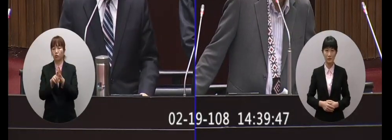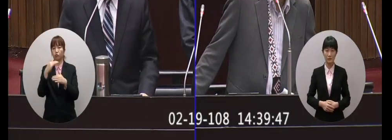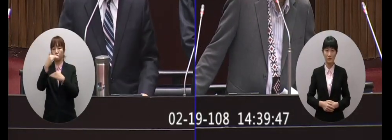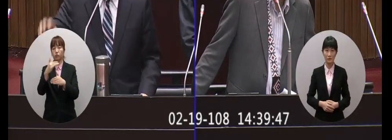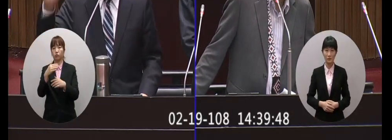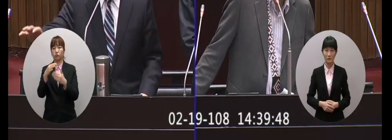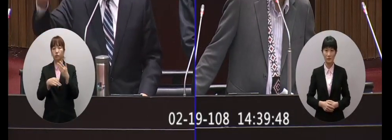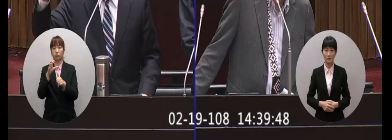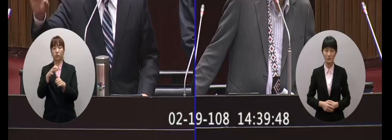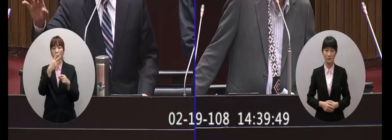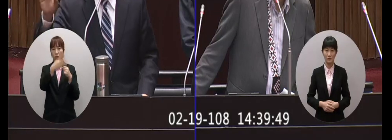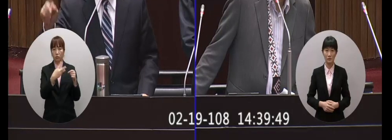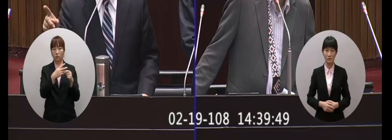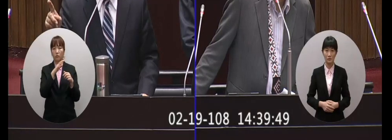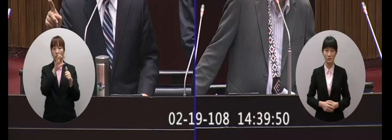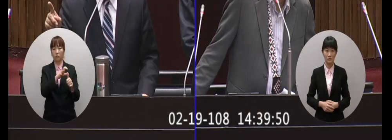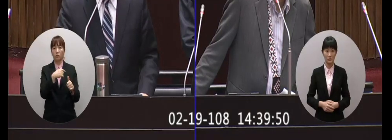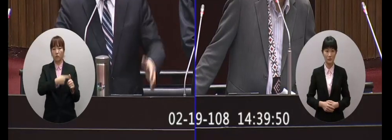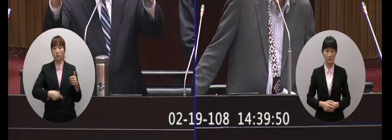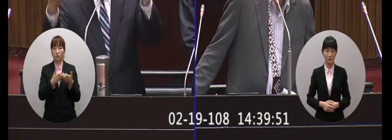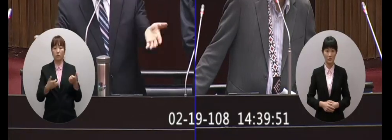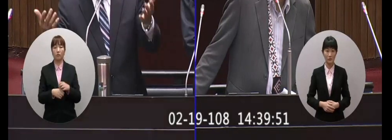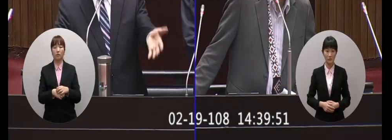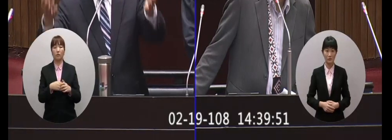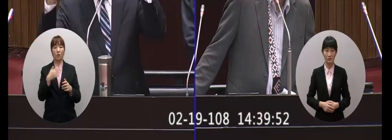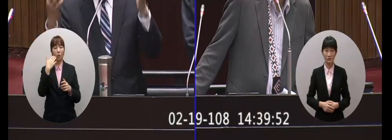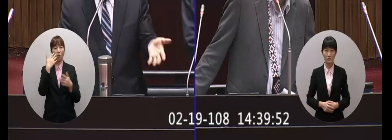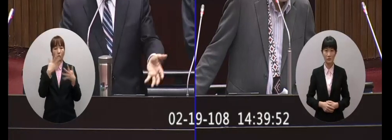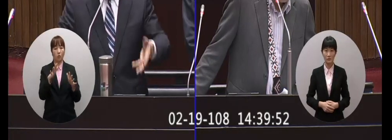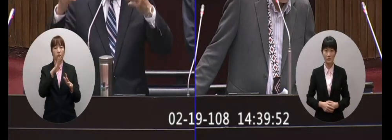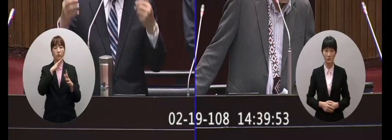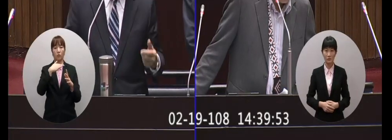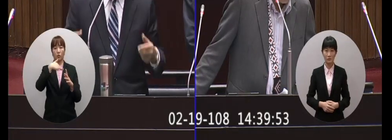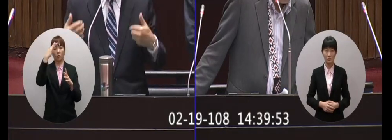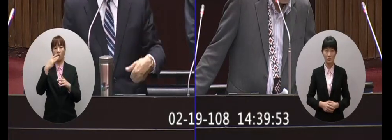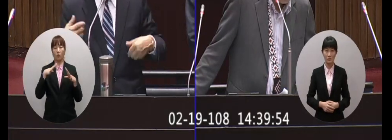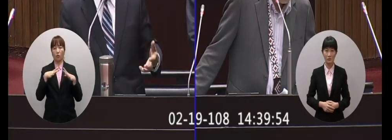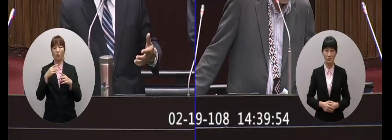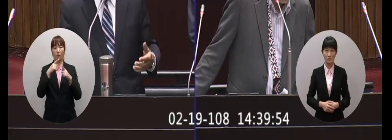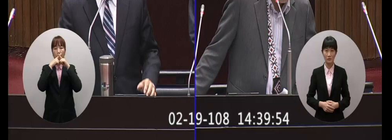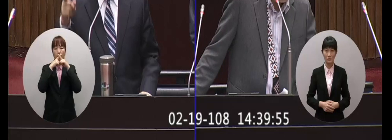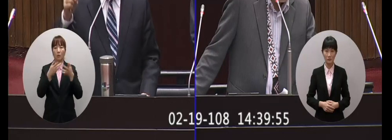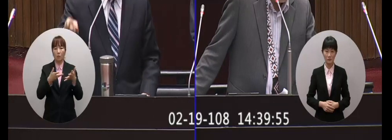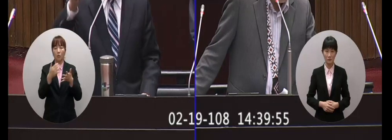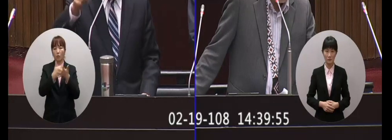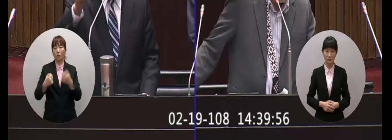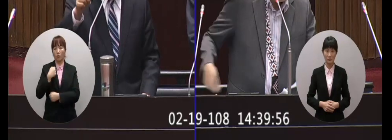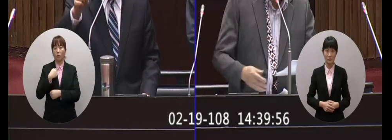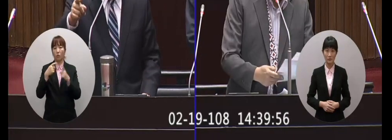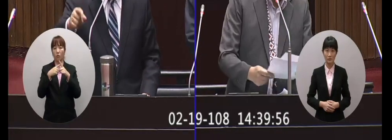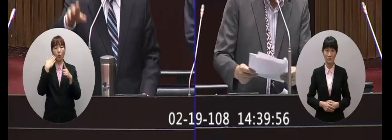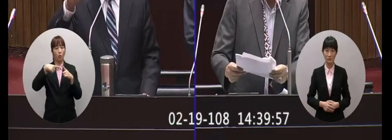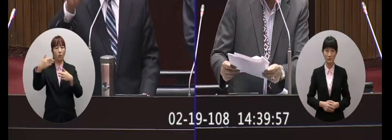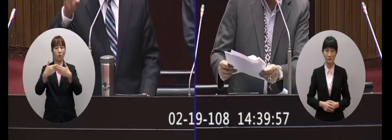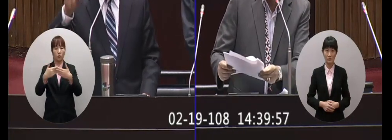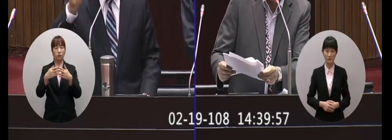因為三年是限制身份就是當過高官處理過機密退降您要去中國